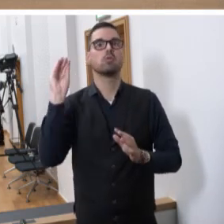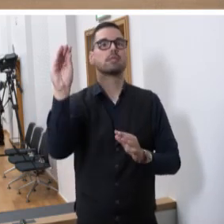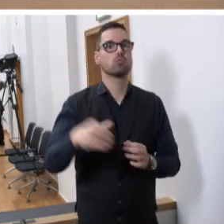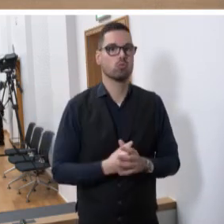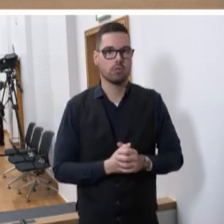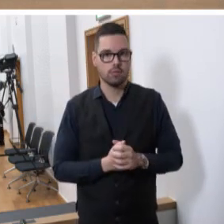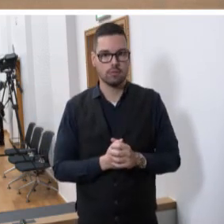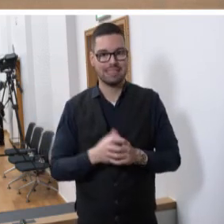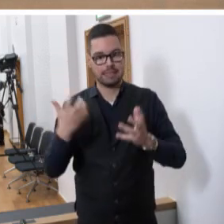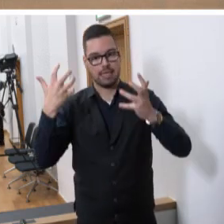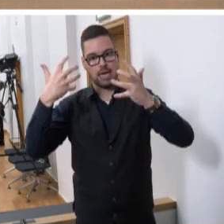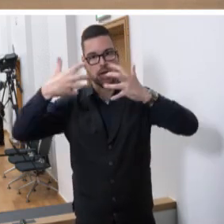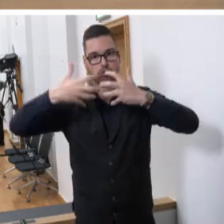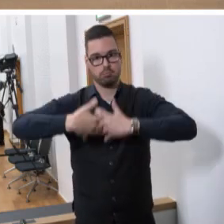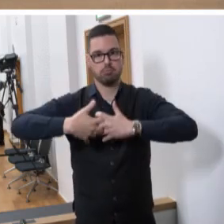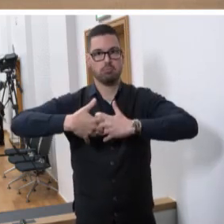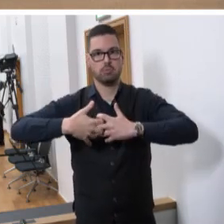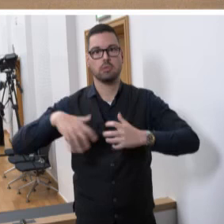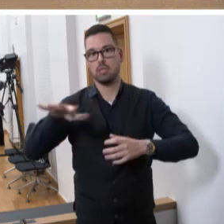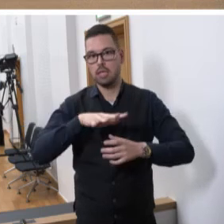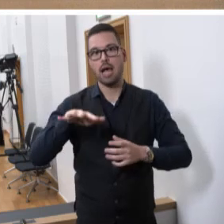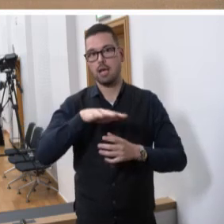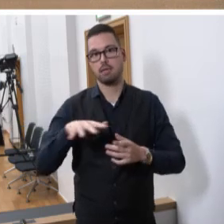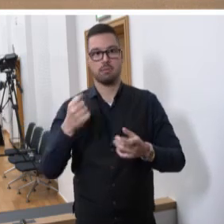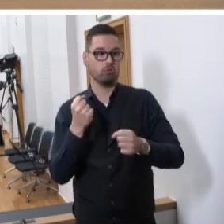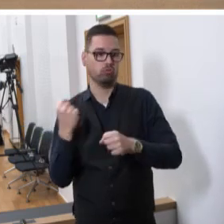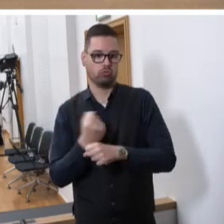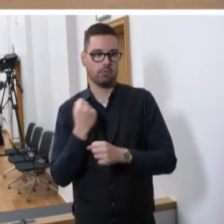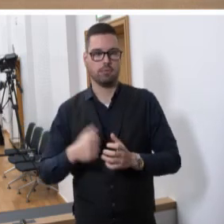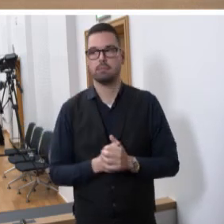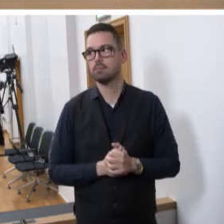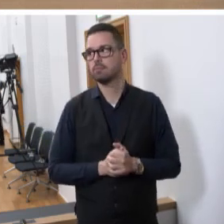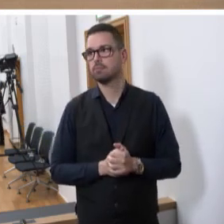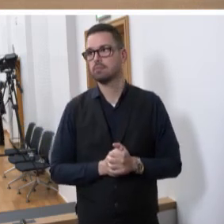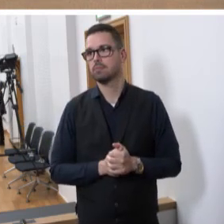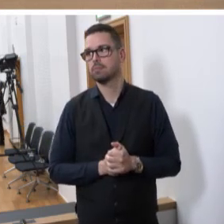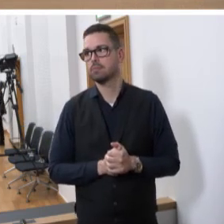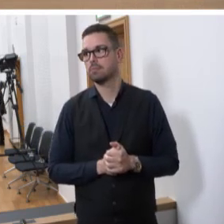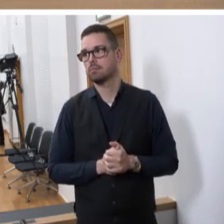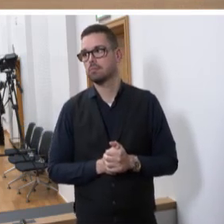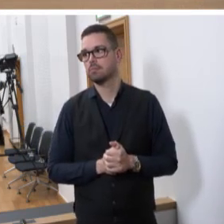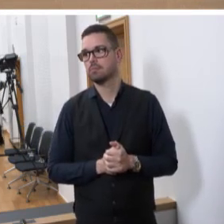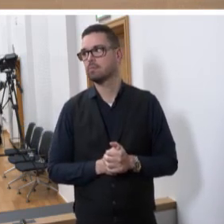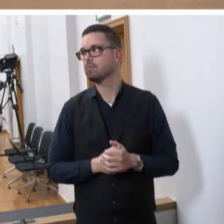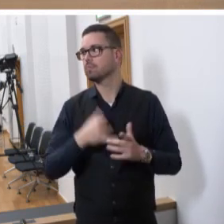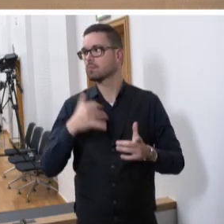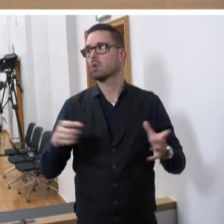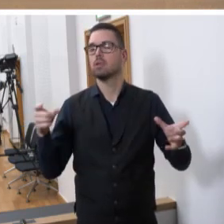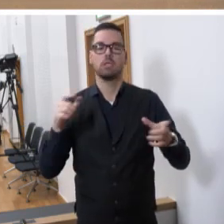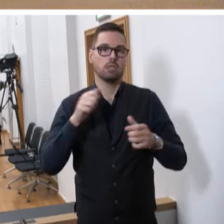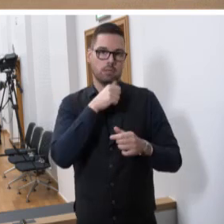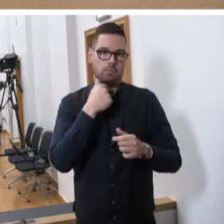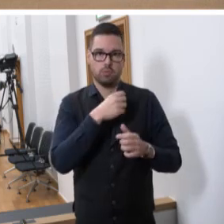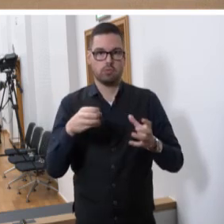die Rädchen ineinander greifen, die den Laden eben auch am Laufen halten. Hier zählt in erster Linie, dass wir die Berufsgruppen in der